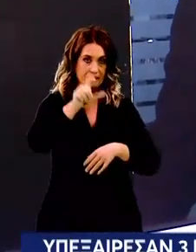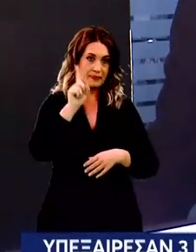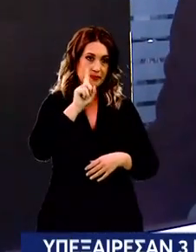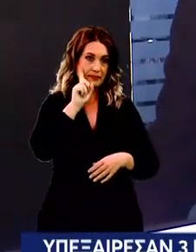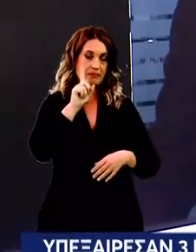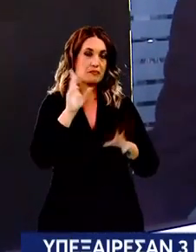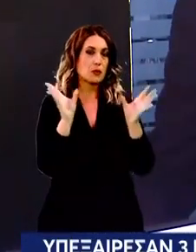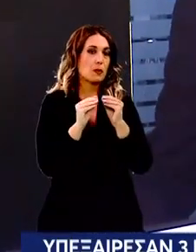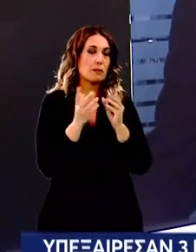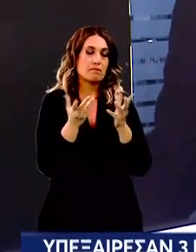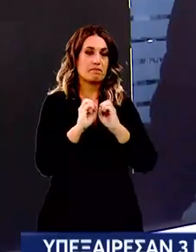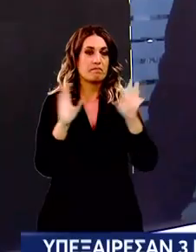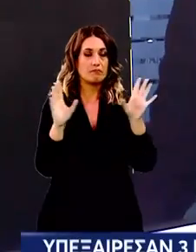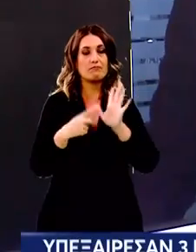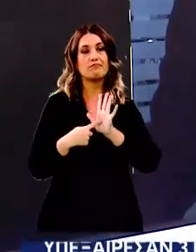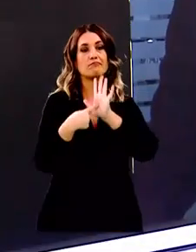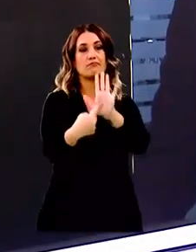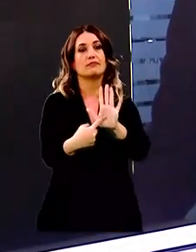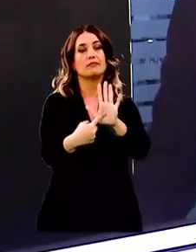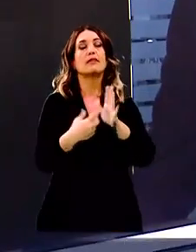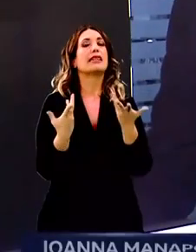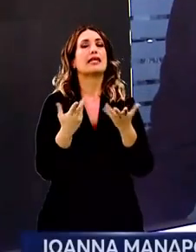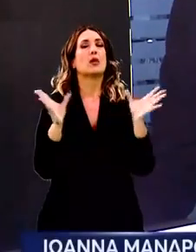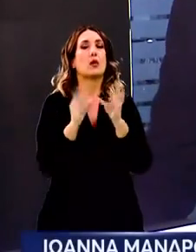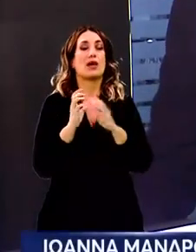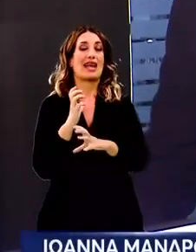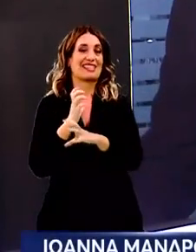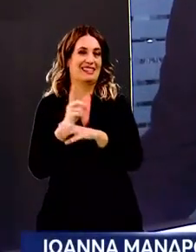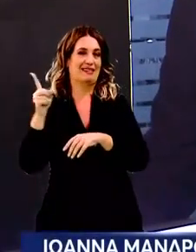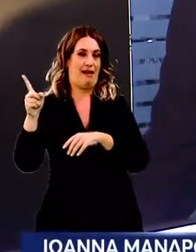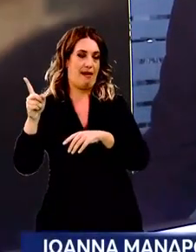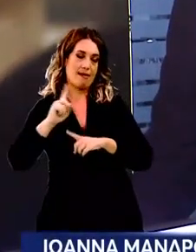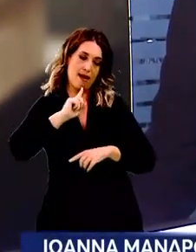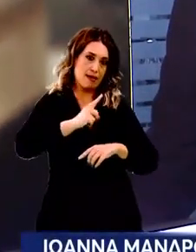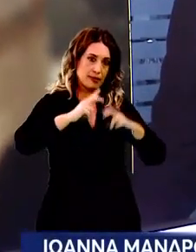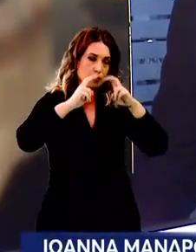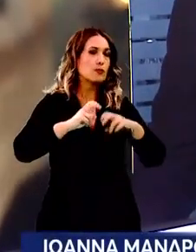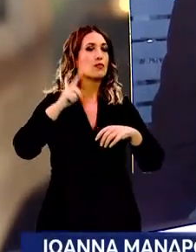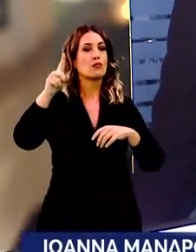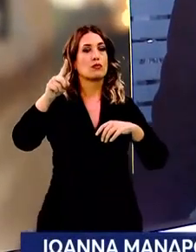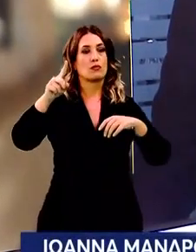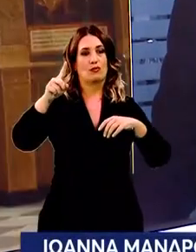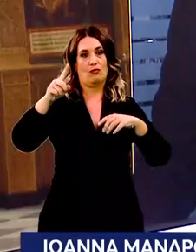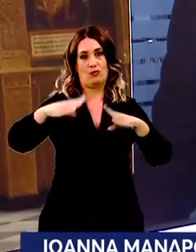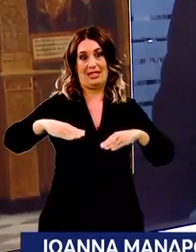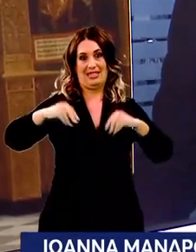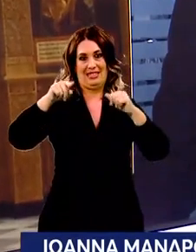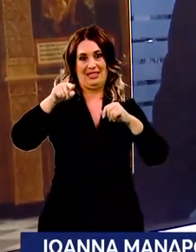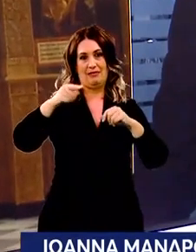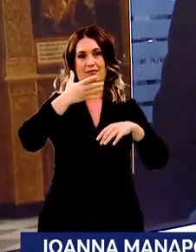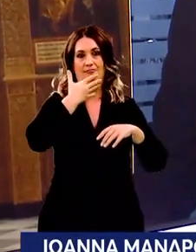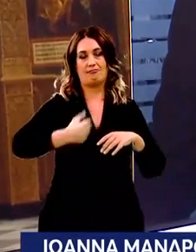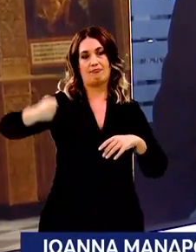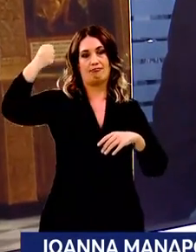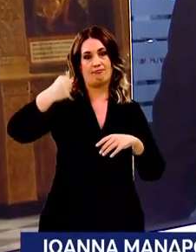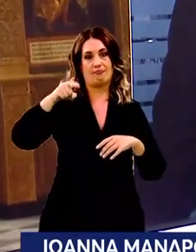δημοσιότητα από δύο πλευρές. πρώτα από την εισαγγελική έρευνα η οποία γίνεται στη Σύρο διότι από την επισκοπή της Σύρου